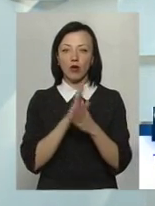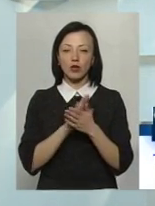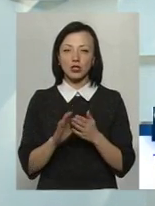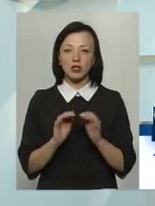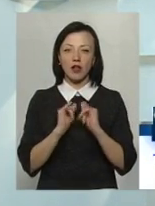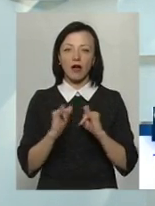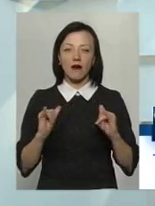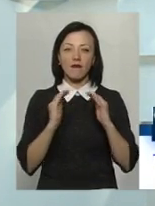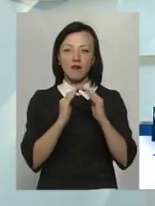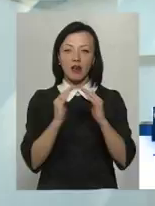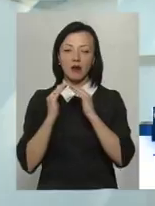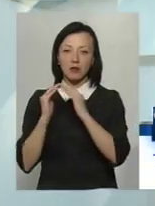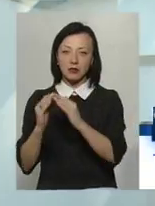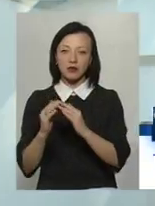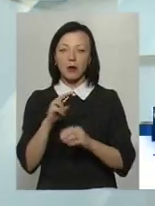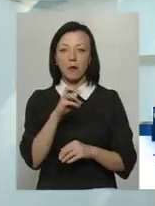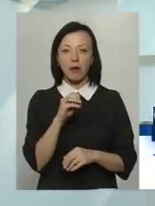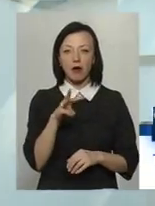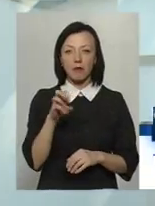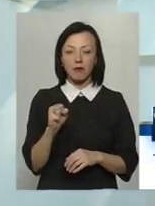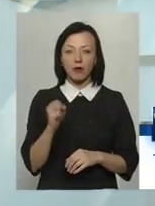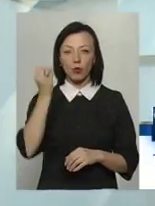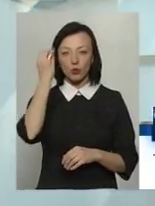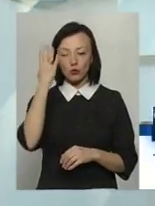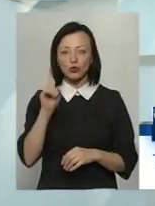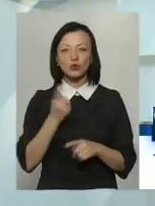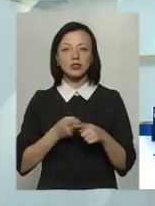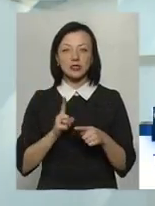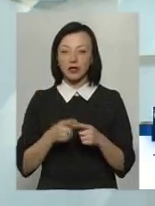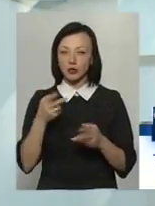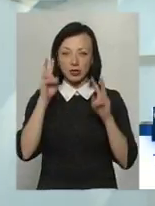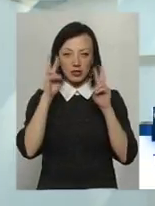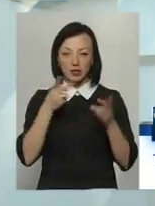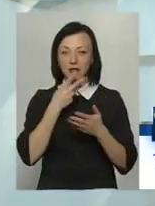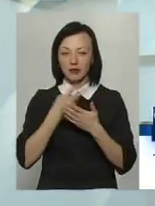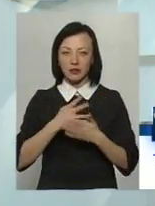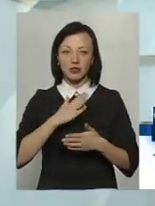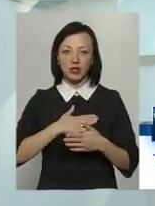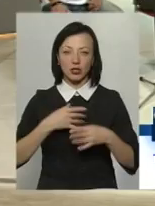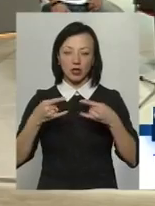фермерство та пермакультуру. Що це таке, якщо ви ще не знаєте, дивіться наш канал. Отже,